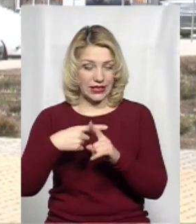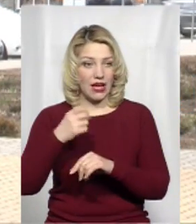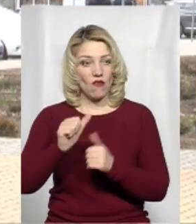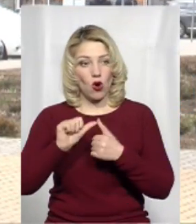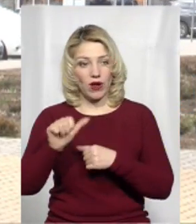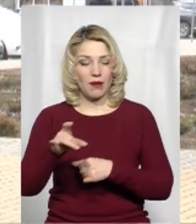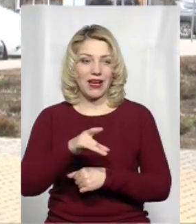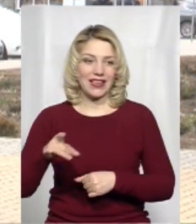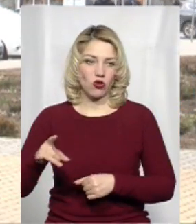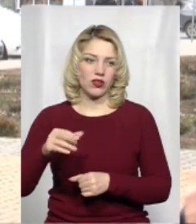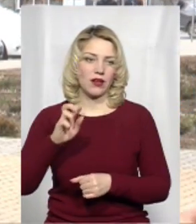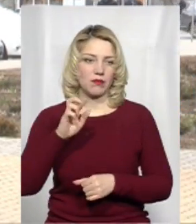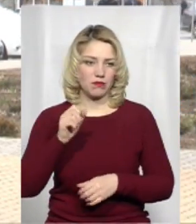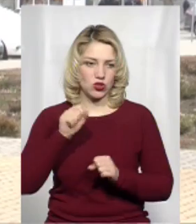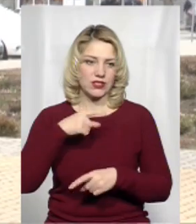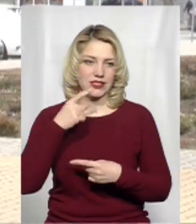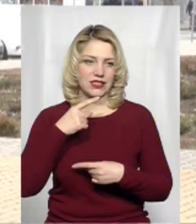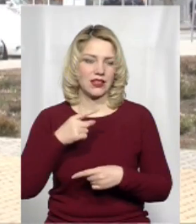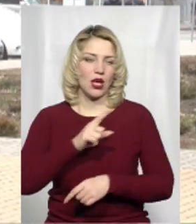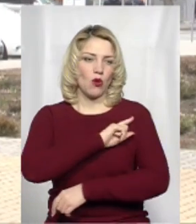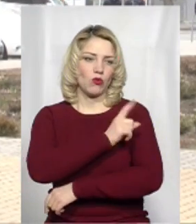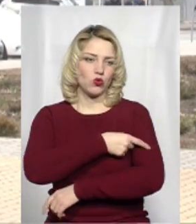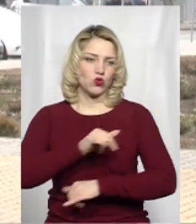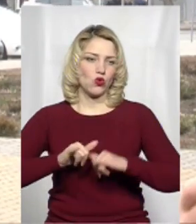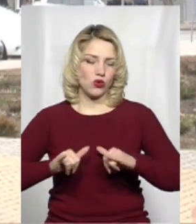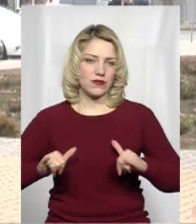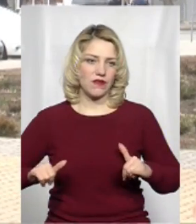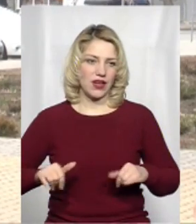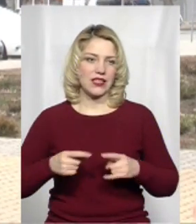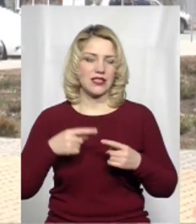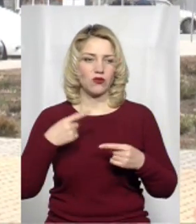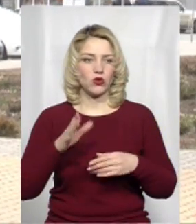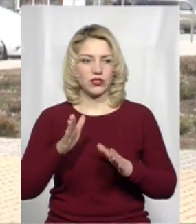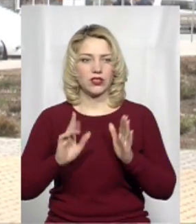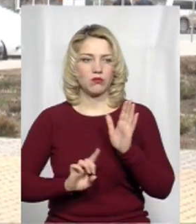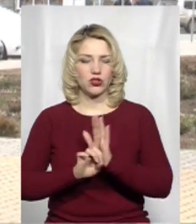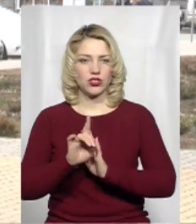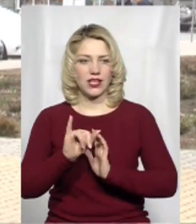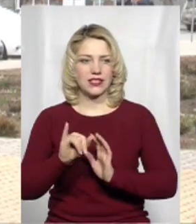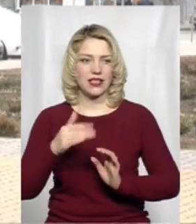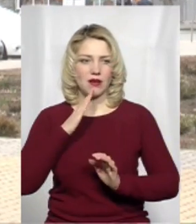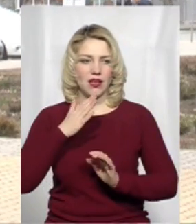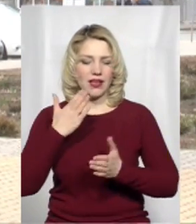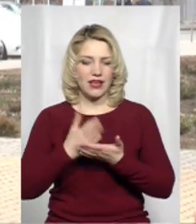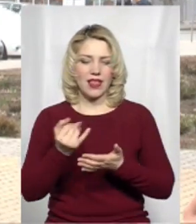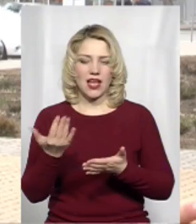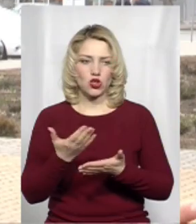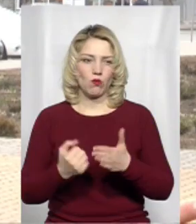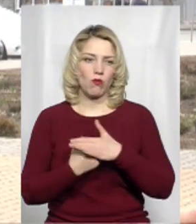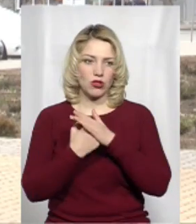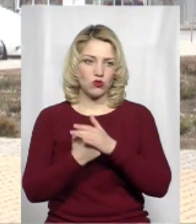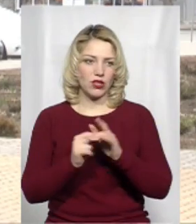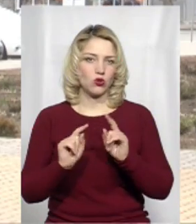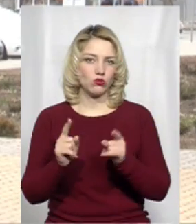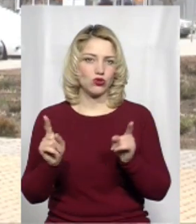окремих регіонах навіть, я б сказав, дуже потужно розвивається. В других тільки починає. Ну, і йому є на чому базуватися, тому що